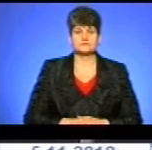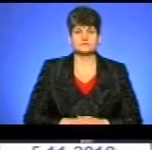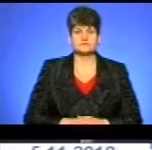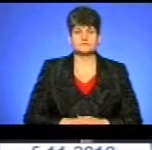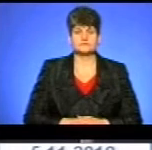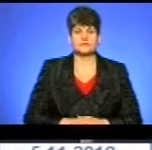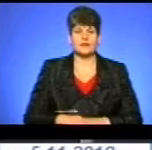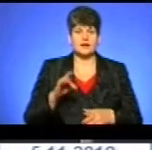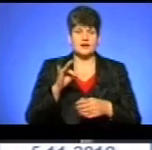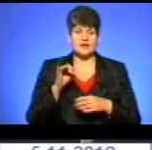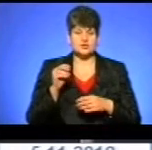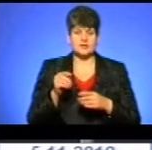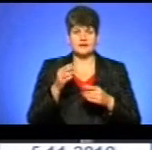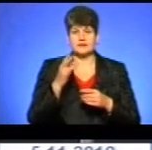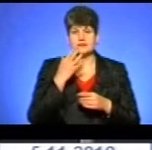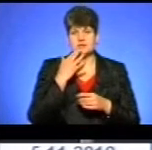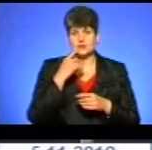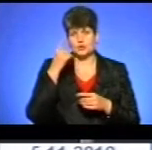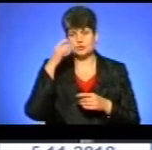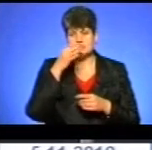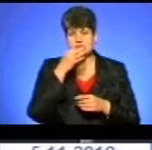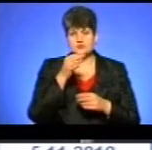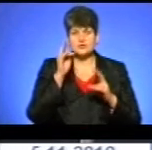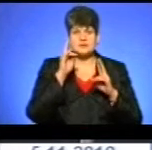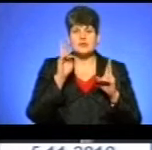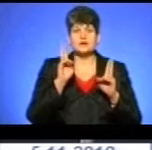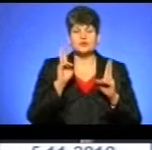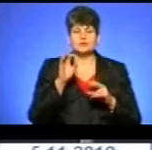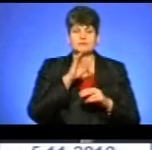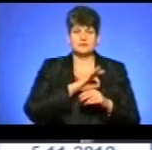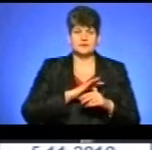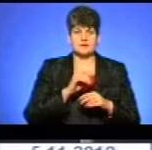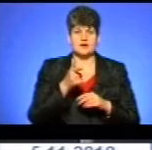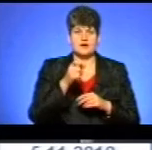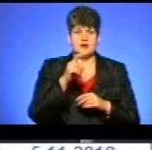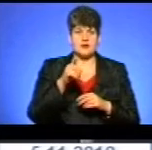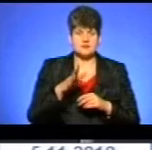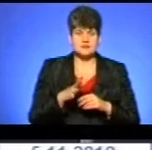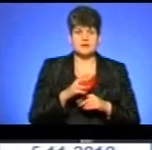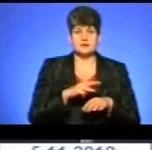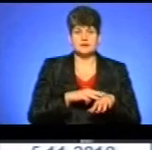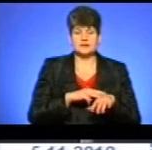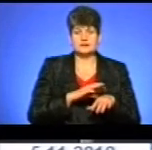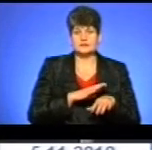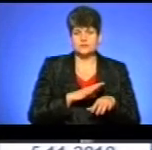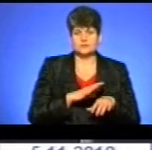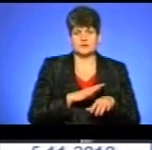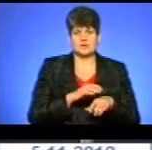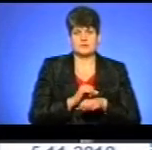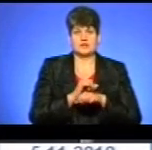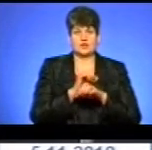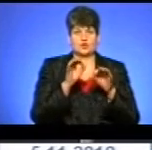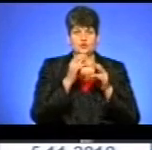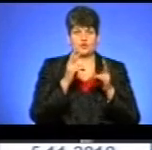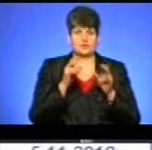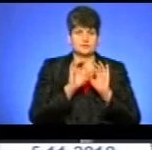Речник Нацполіції області Сергій Крета повідомив, що не знає, хто застосував сльозогінний газ. Правоохоронці, які були на протесті, нічого